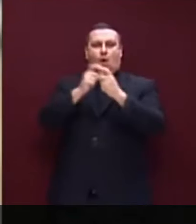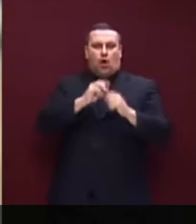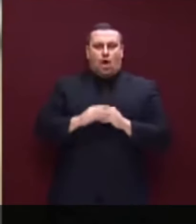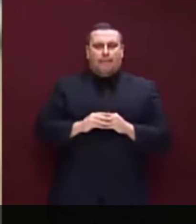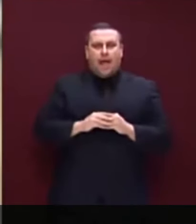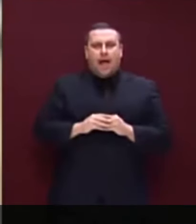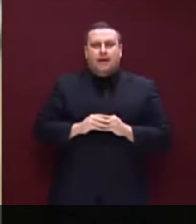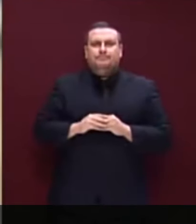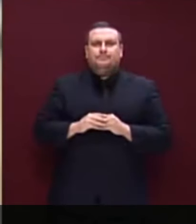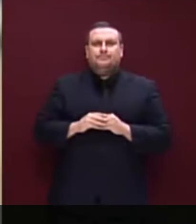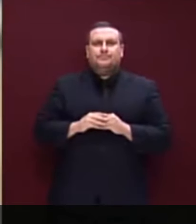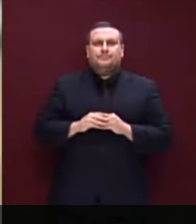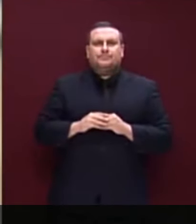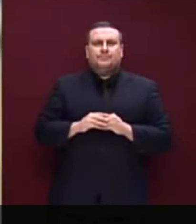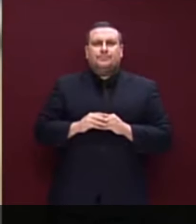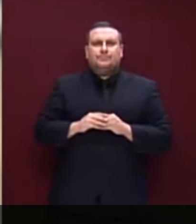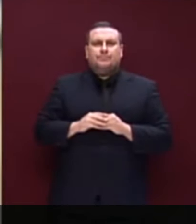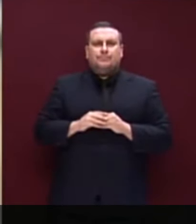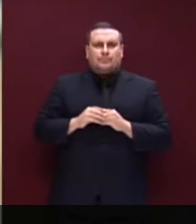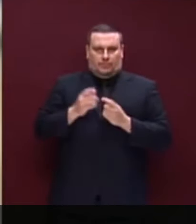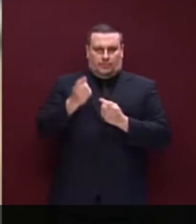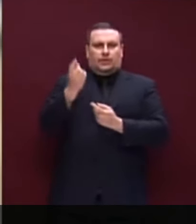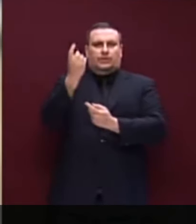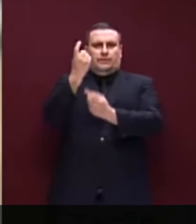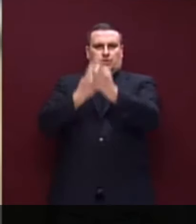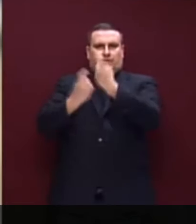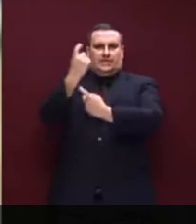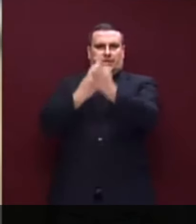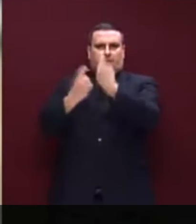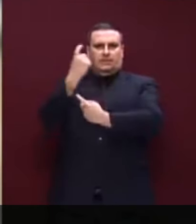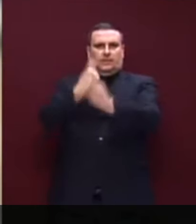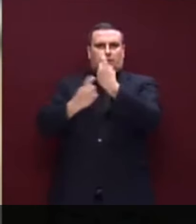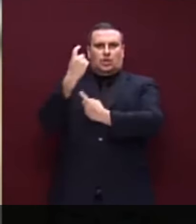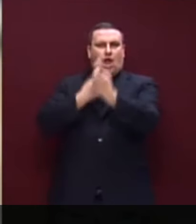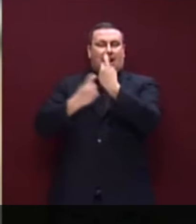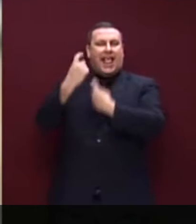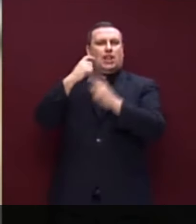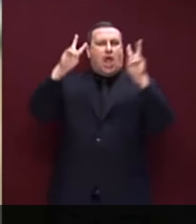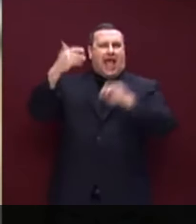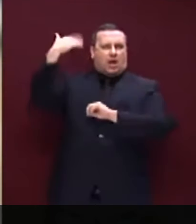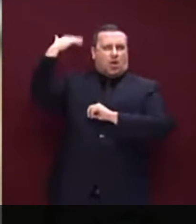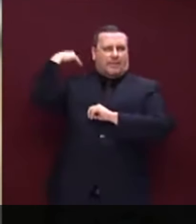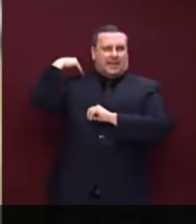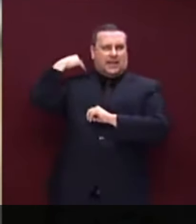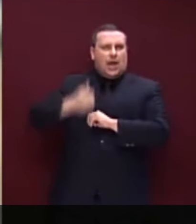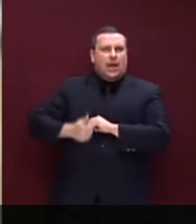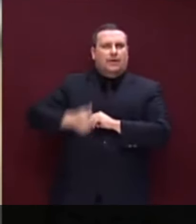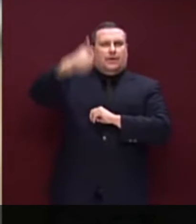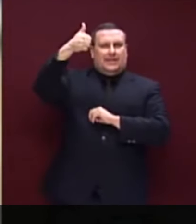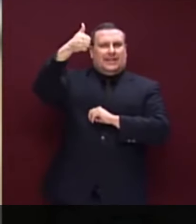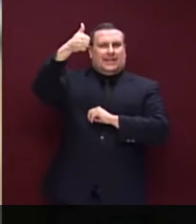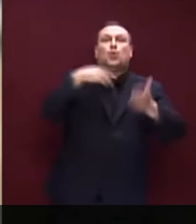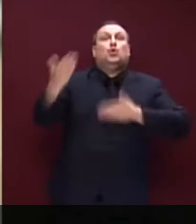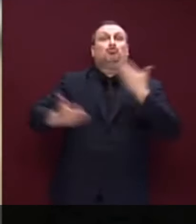Tornando un po' alle tematiche che mi sono state poste, la prima riguarda la questione della decretazione d